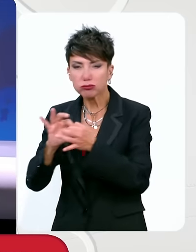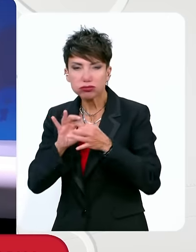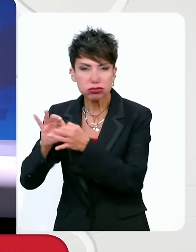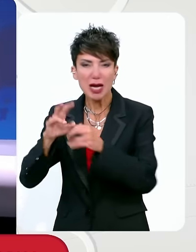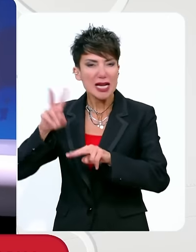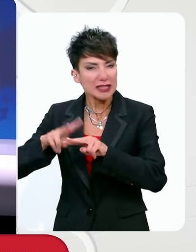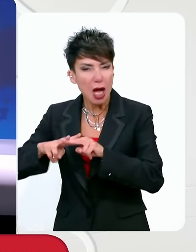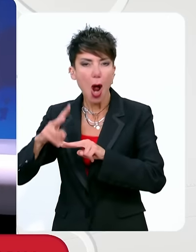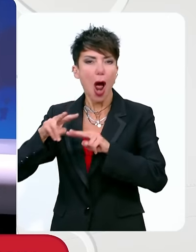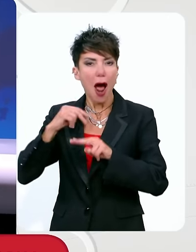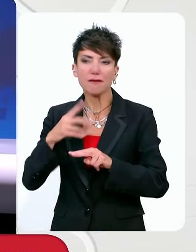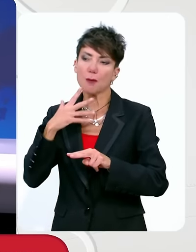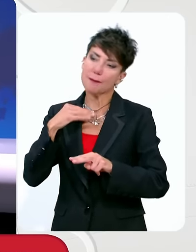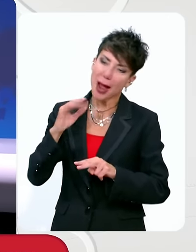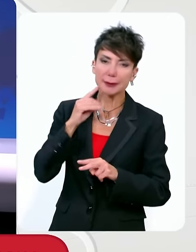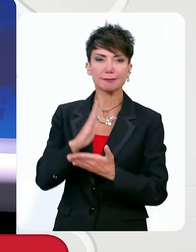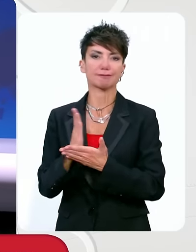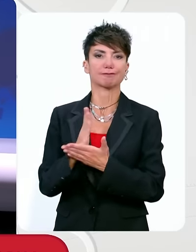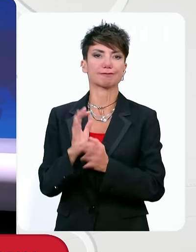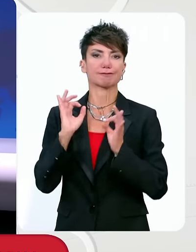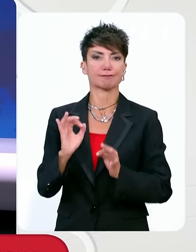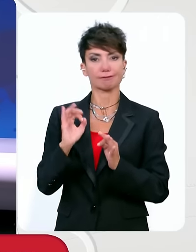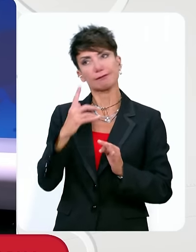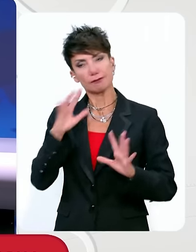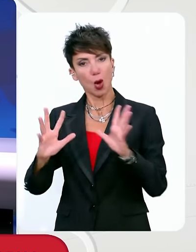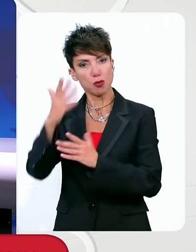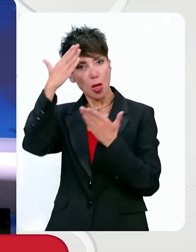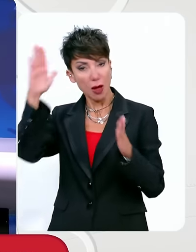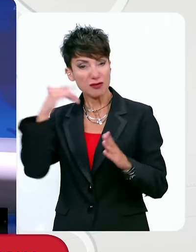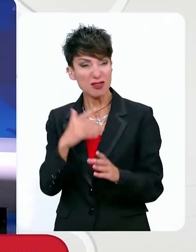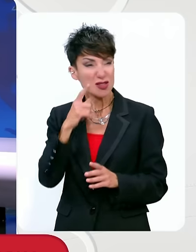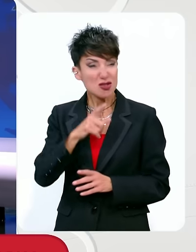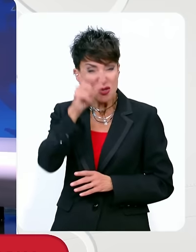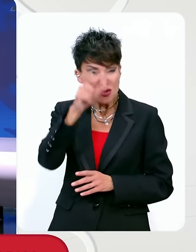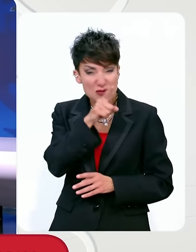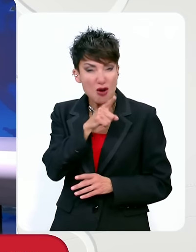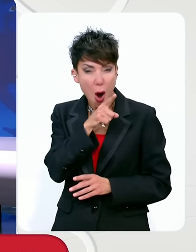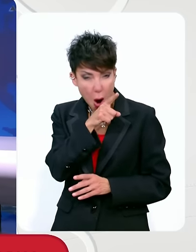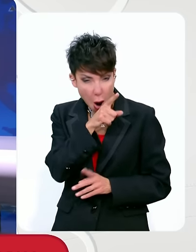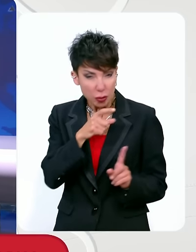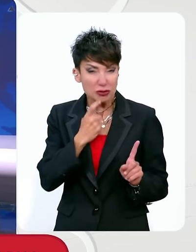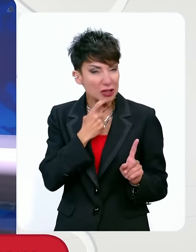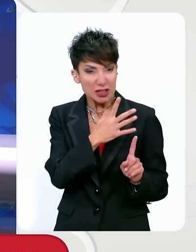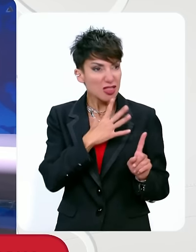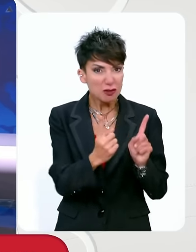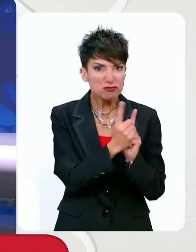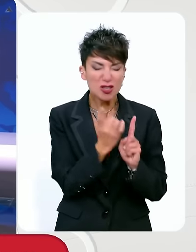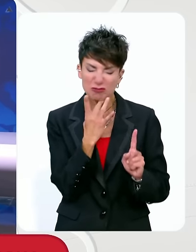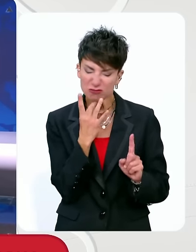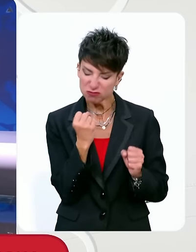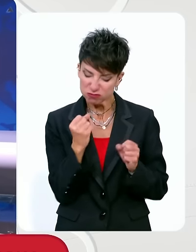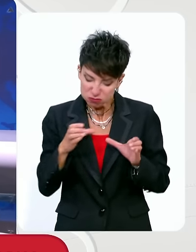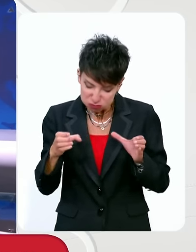είχαν κάποια αντίληψη διαφορετική, προοδευτική, αλλά το πιο αντιδραστικό λόμπι αυτόν. Άρα λοιπόν,